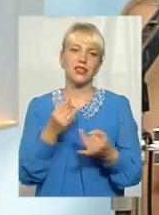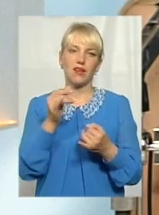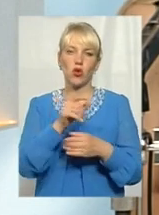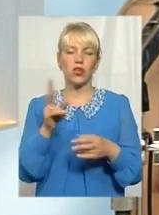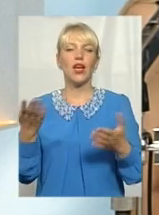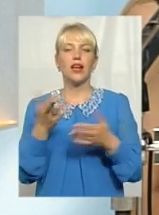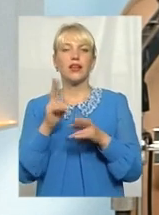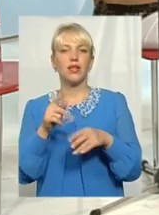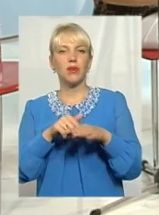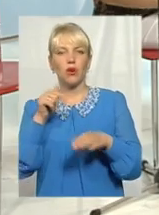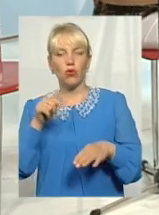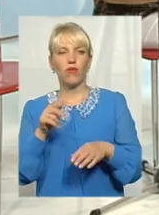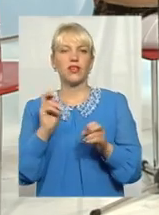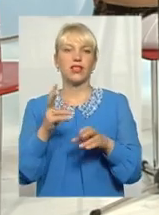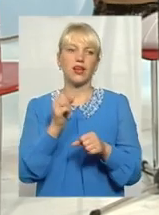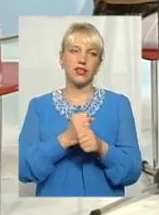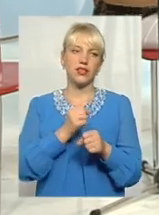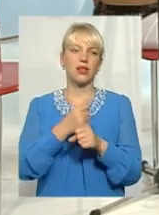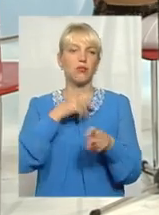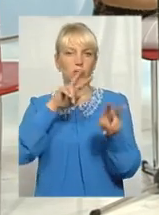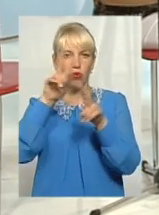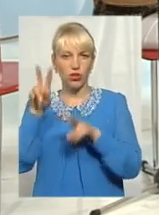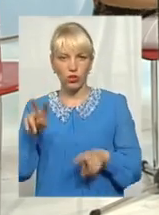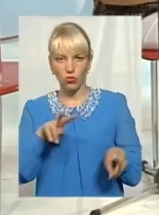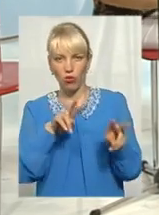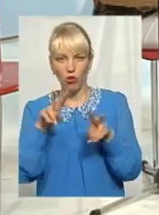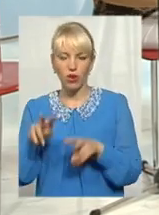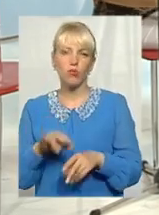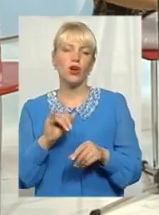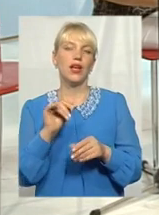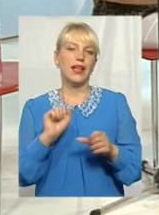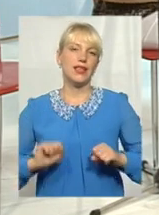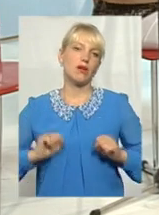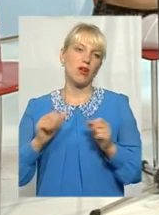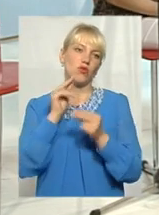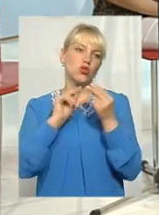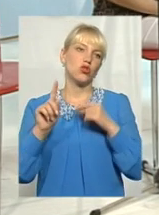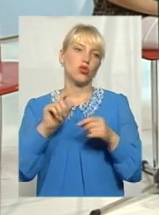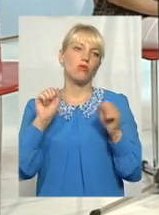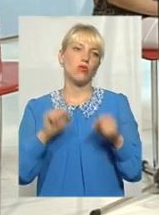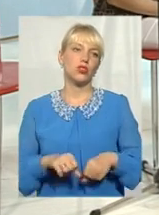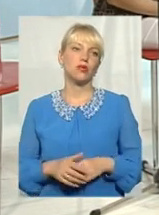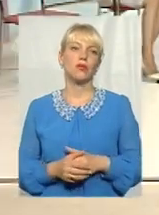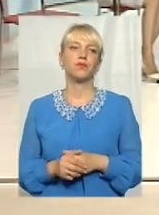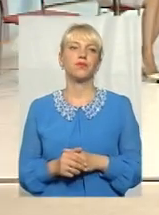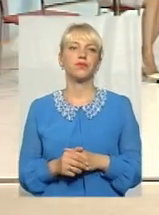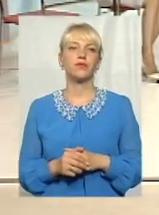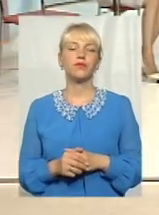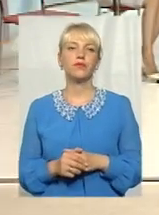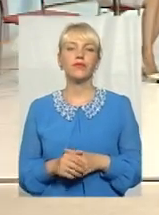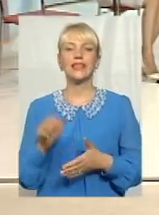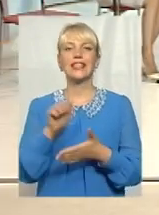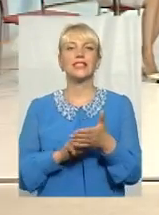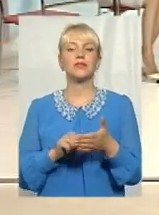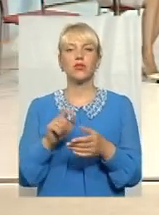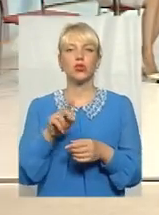реагувати, як далі діяти. Звичайно, ми моніторимо і намагаємося вдосконалити те, що можемо. Добре, прошу вас. З приводу